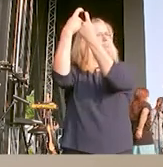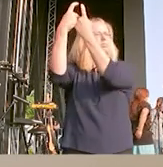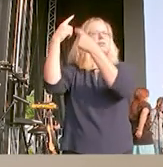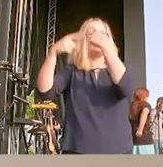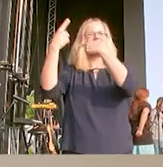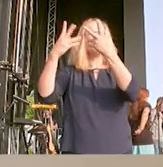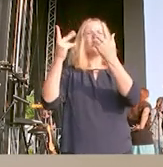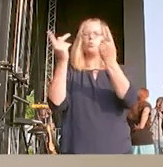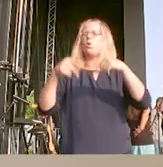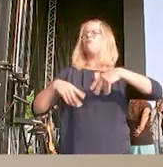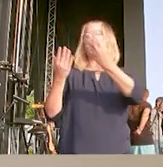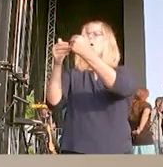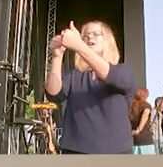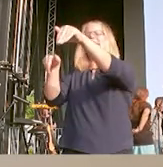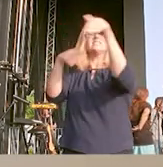Ländergrenzen enden.